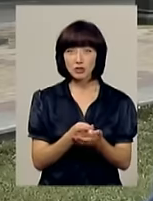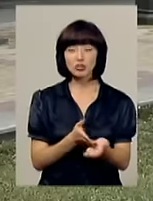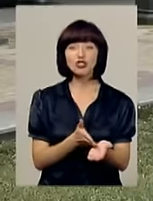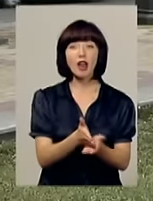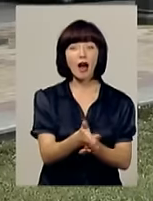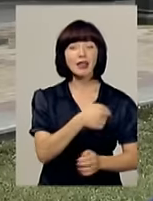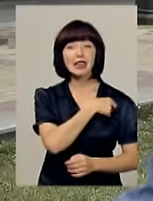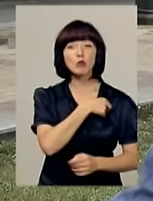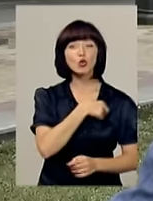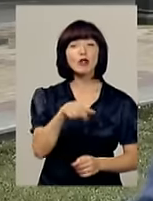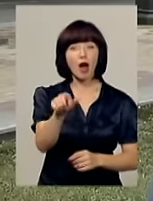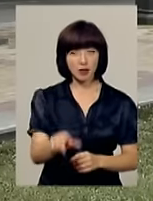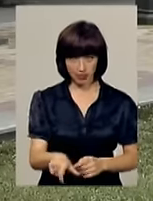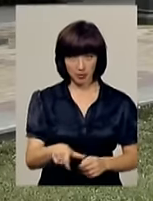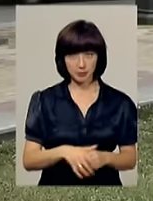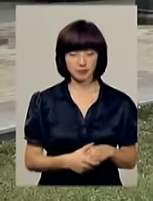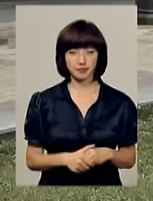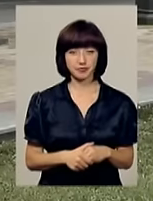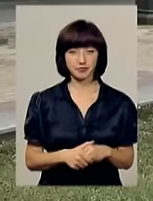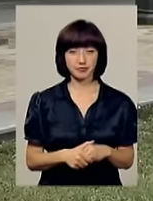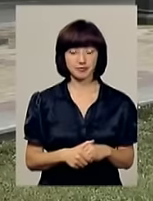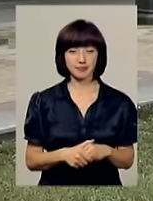виборця, шлях депутата точніше.